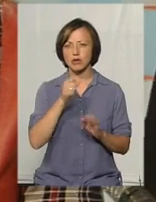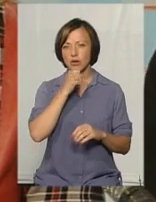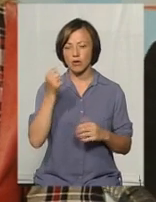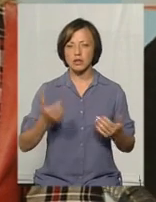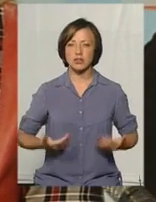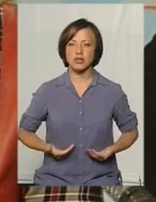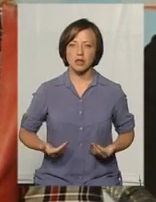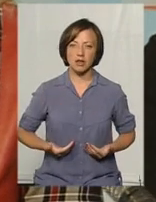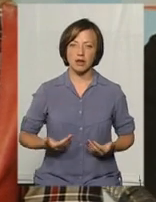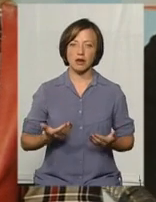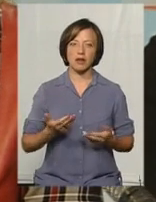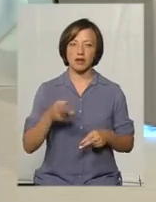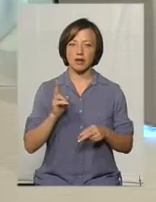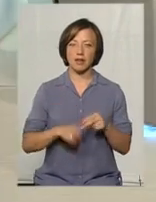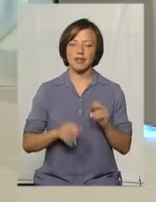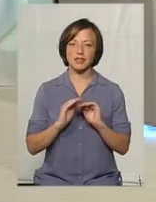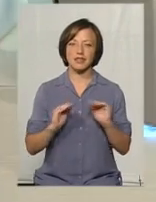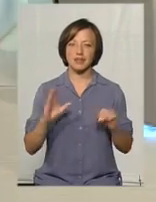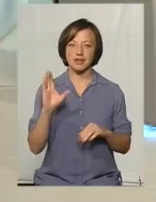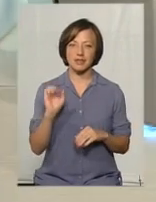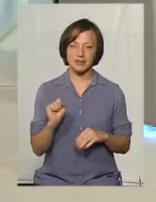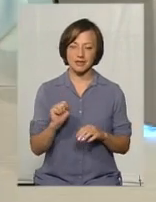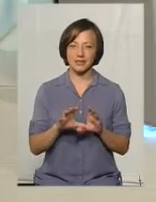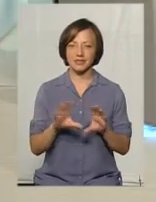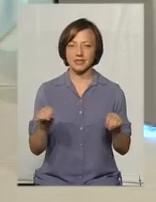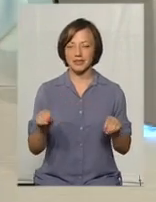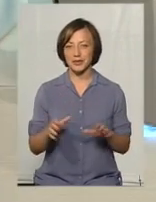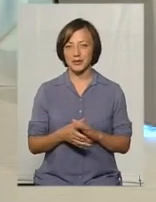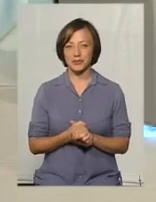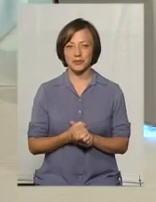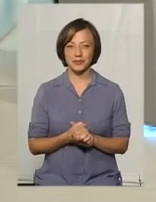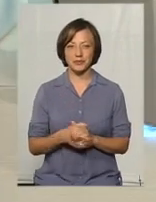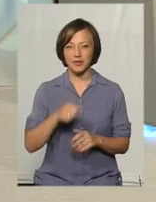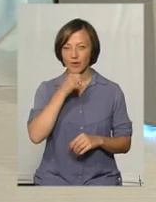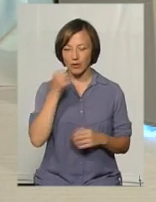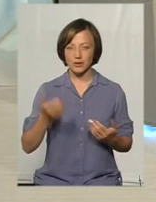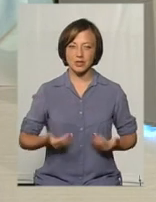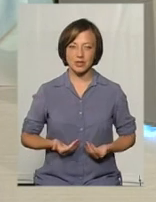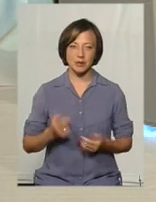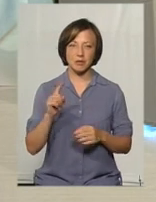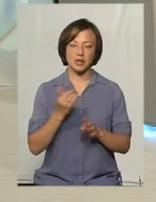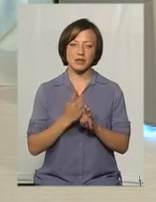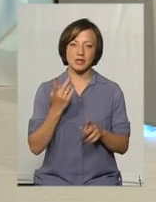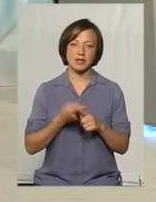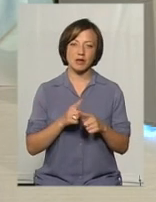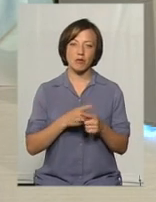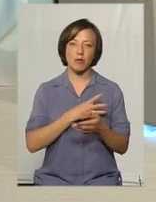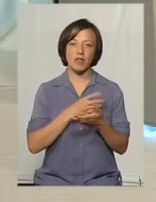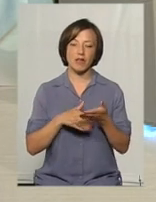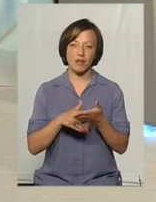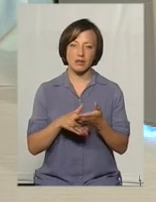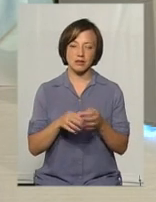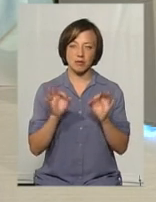життя. Кінець дитинства, як ми часто говорили. Кінець дитинства. Кінчується дитинство, вже доросле життя. Ну, перш за все, це мотивувати. Правильна